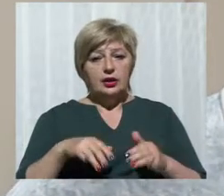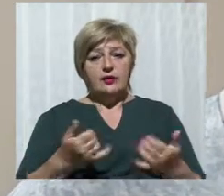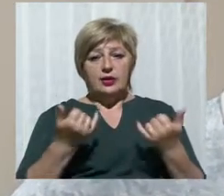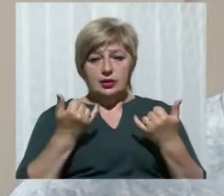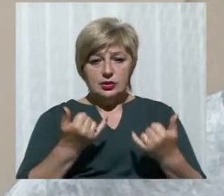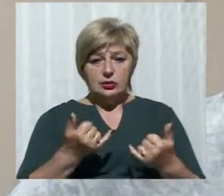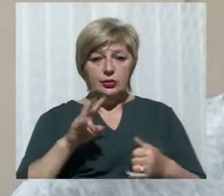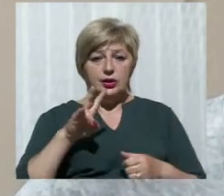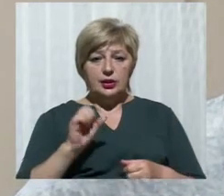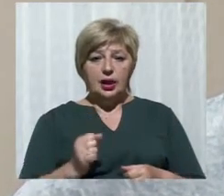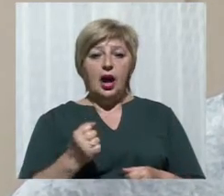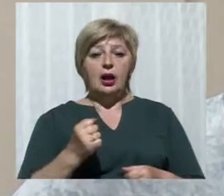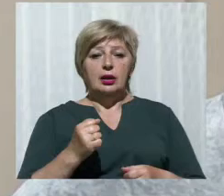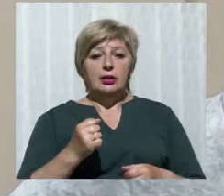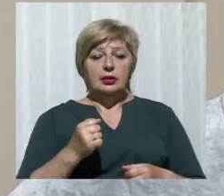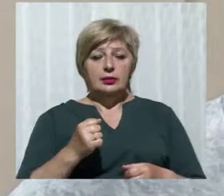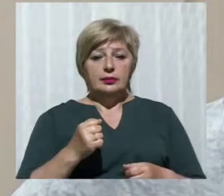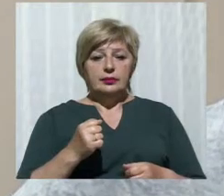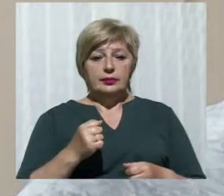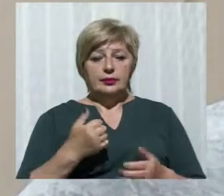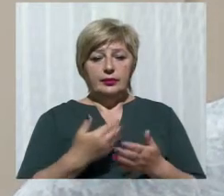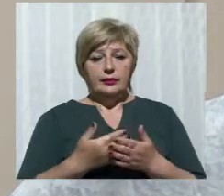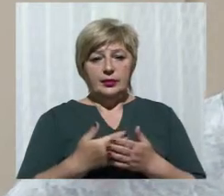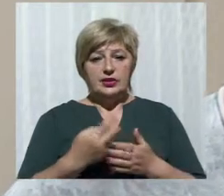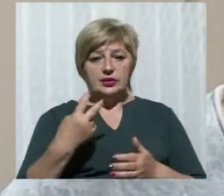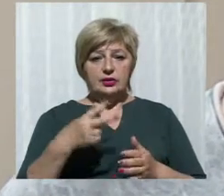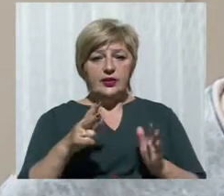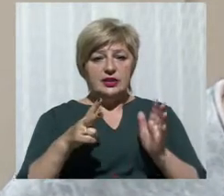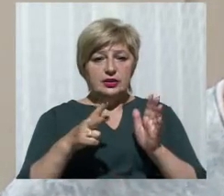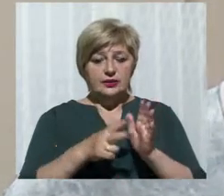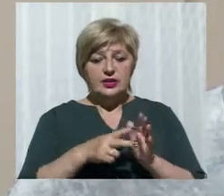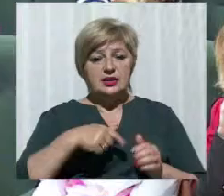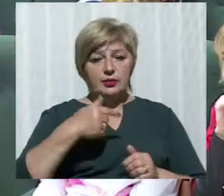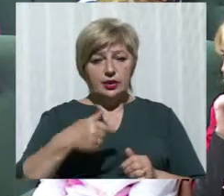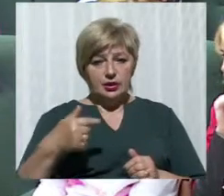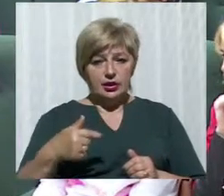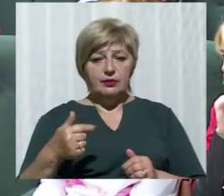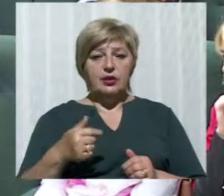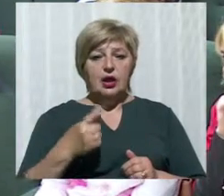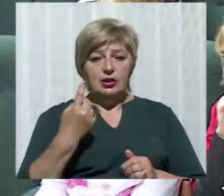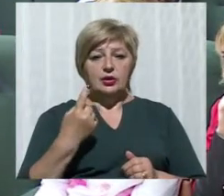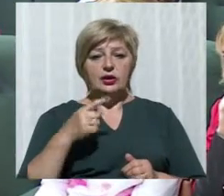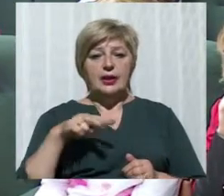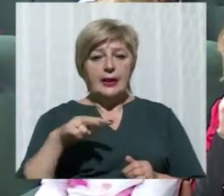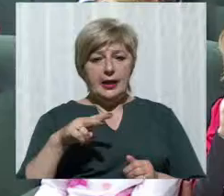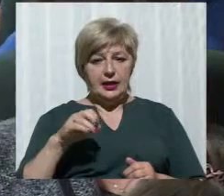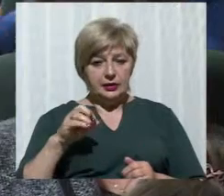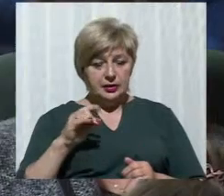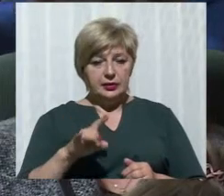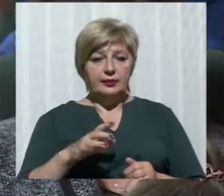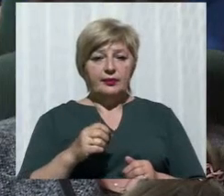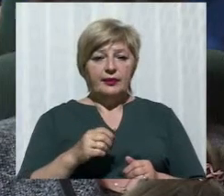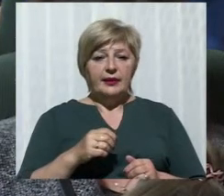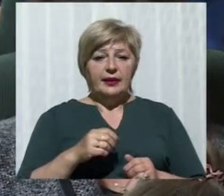на відрозріб близько 28 гривень за літр дизільного палива. Під час других слухань розглядають виправлення